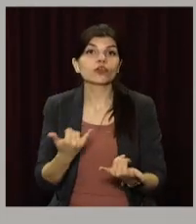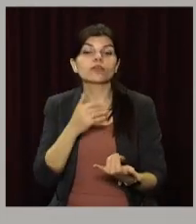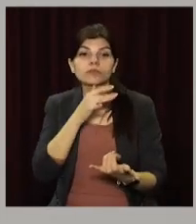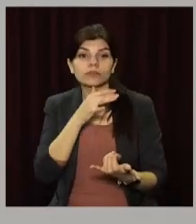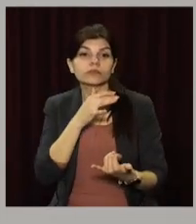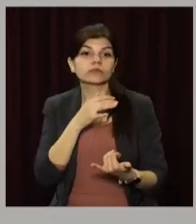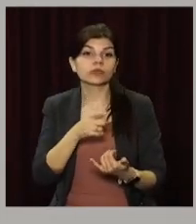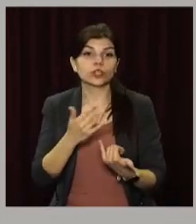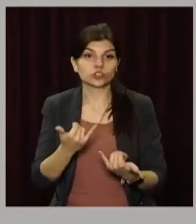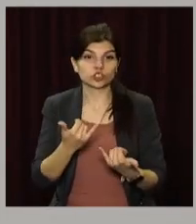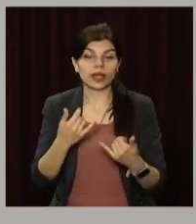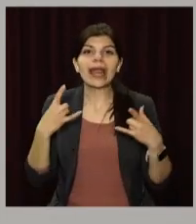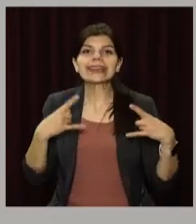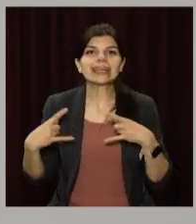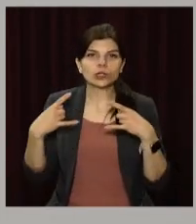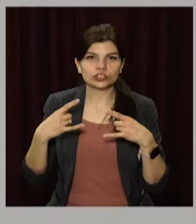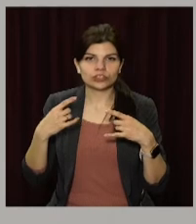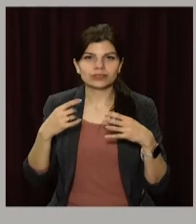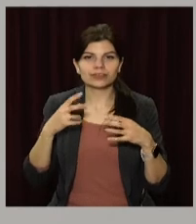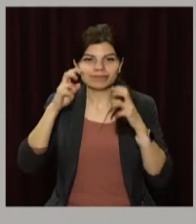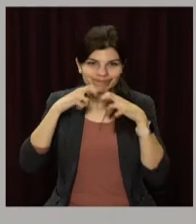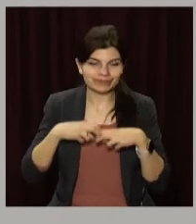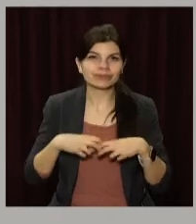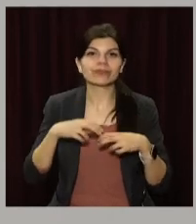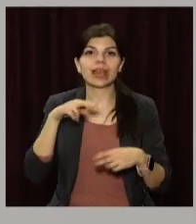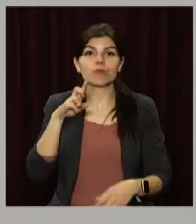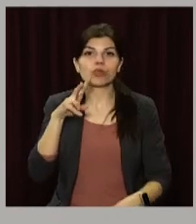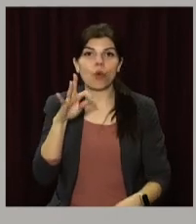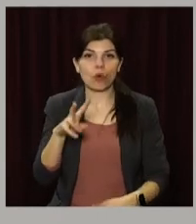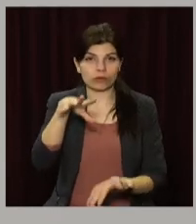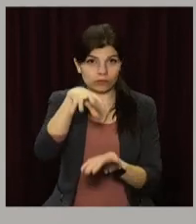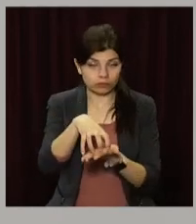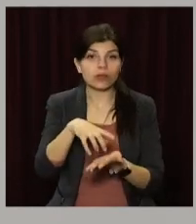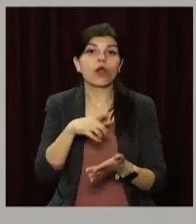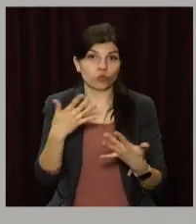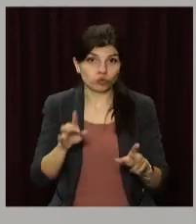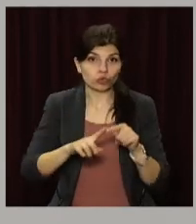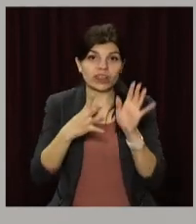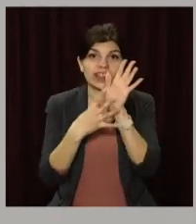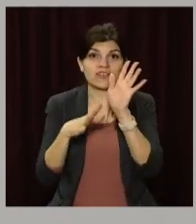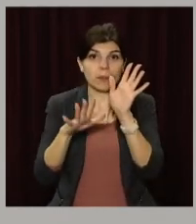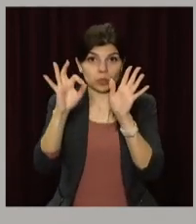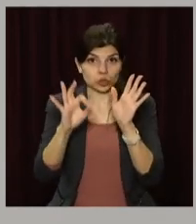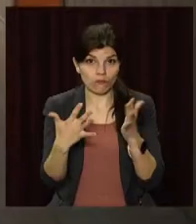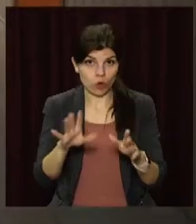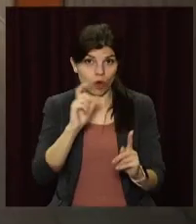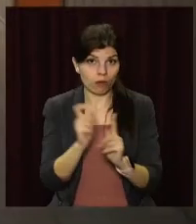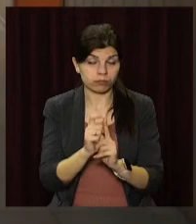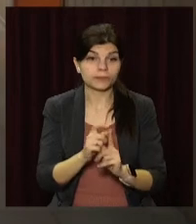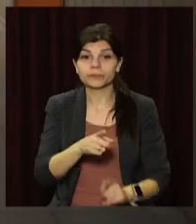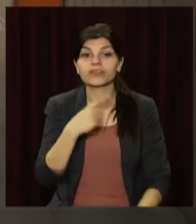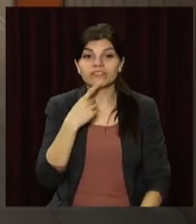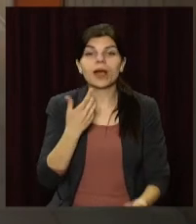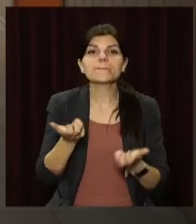вже діагностичний блок готовий на 95% повністю. Житомо, щоб лінолеум постелити. Приймальне